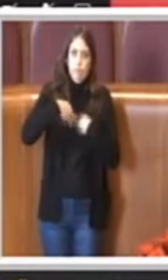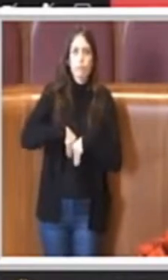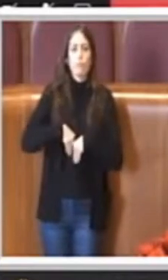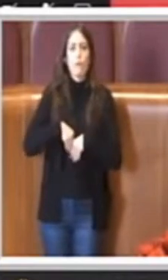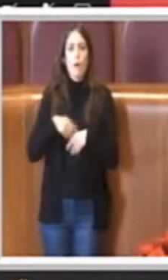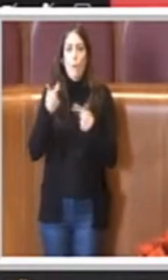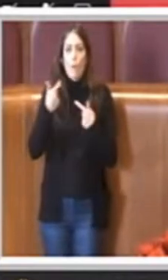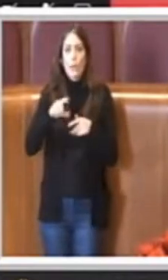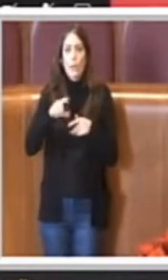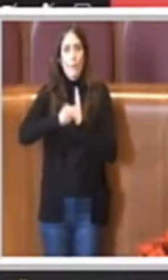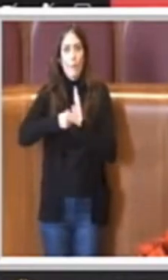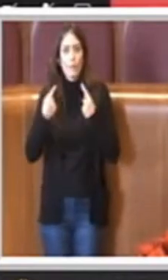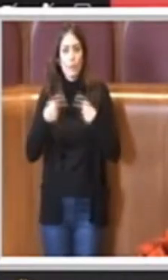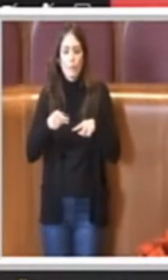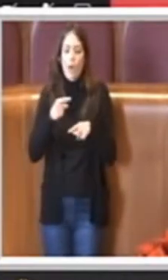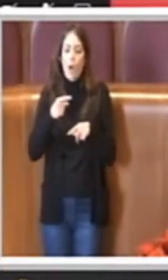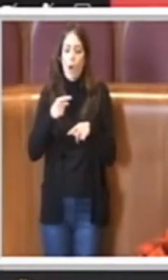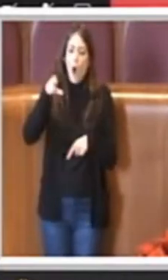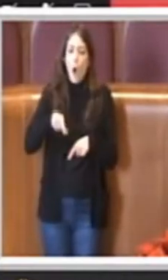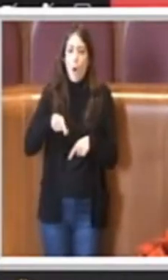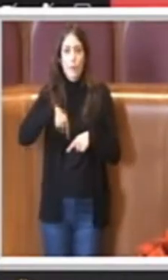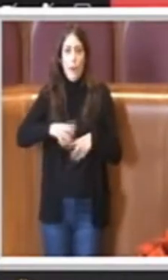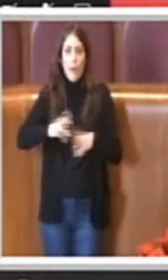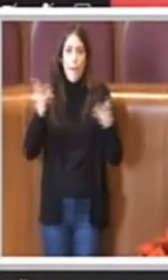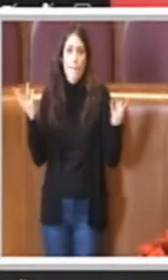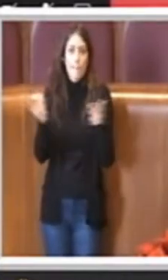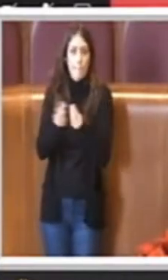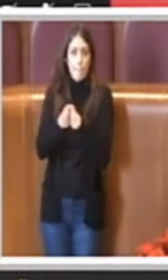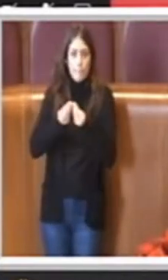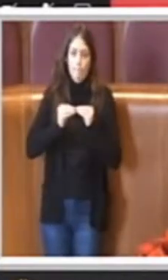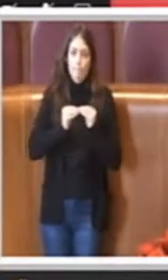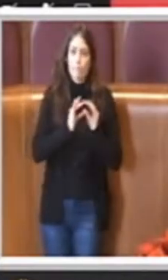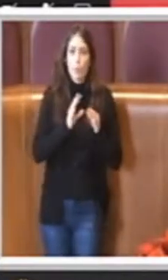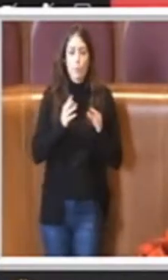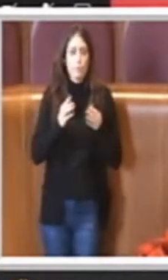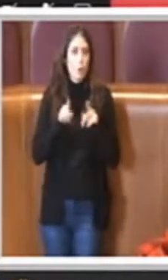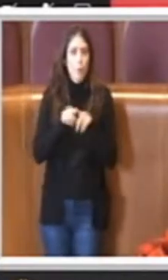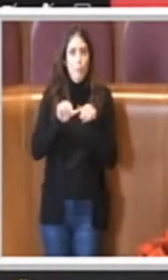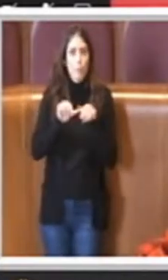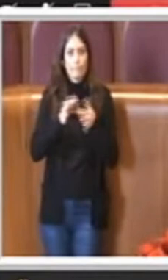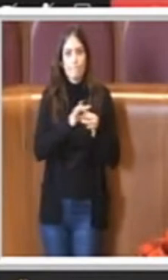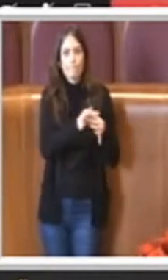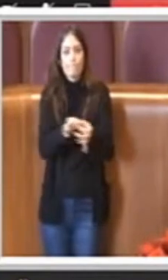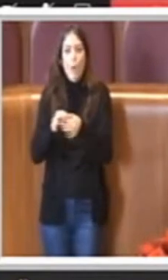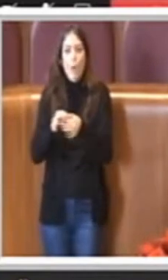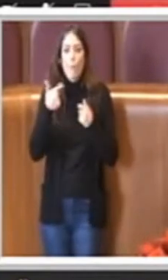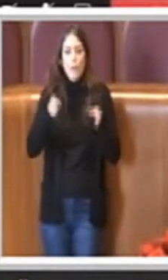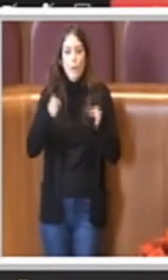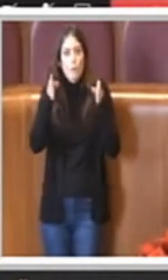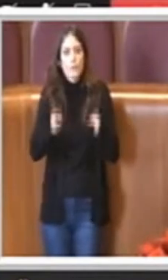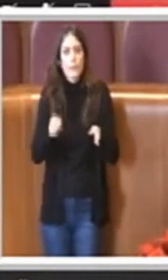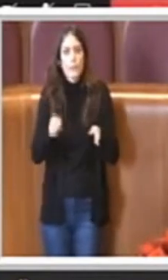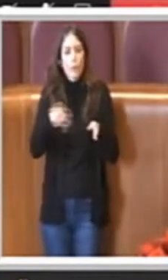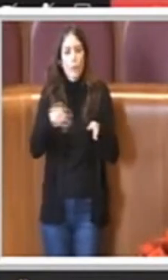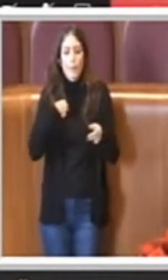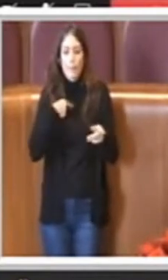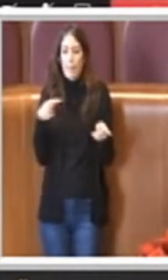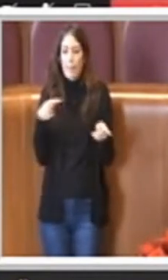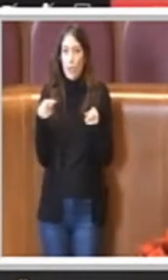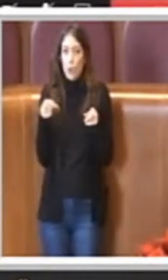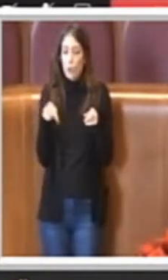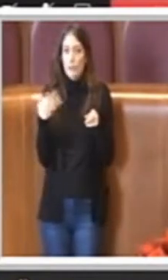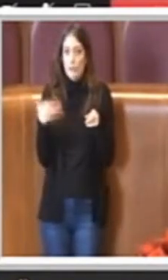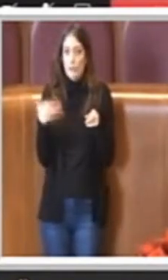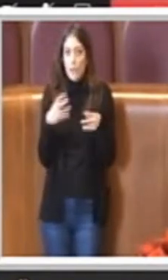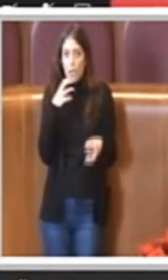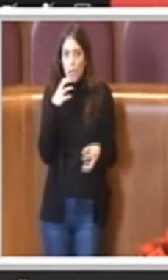tutti compatti perché forse uno dei settori più in crisi in questo momento è la